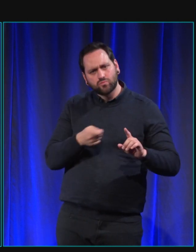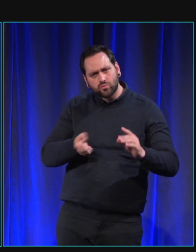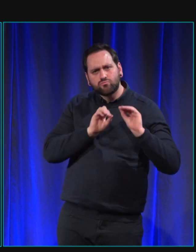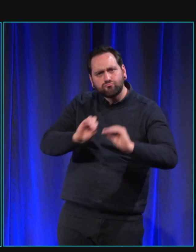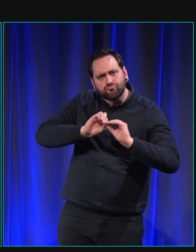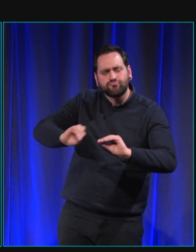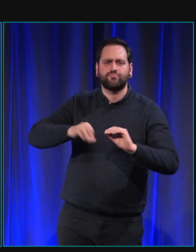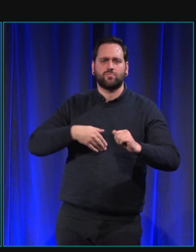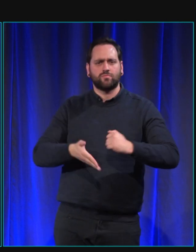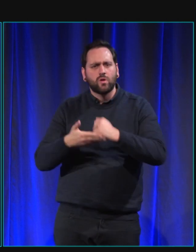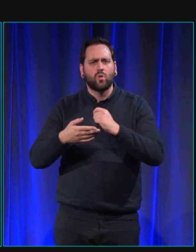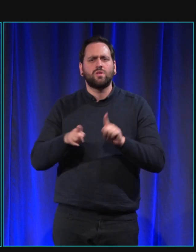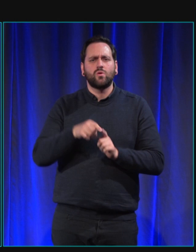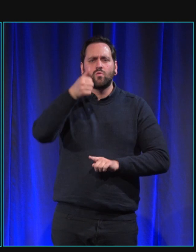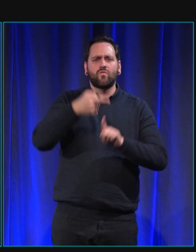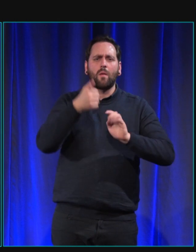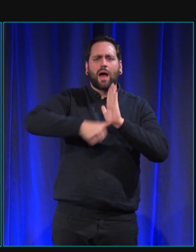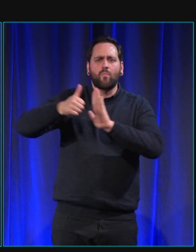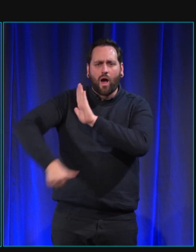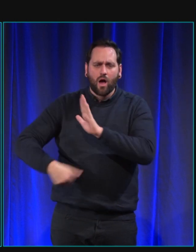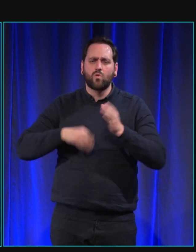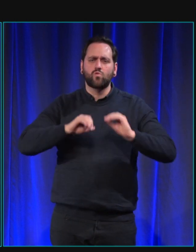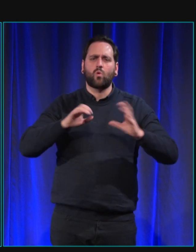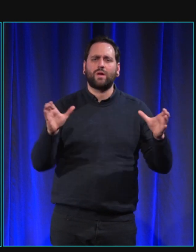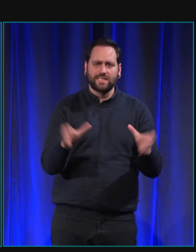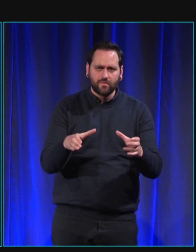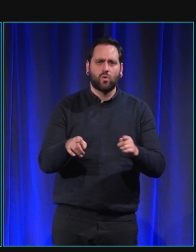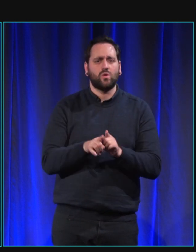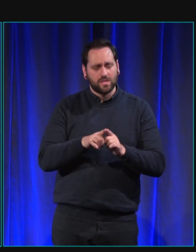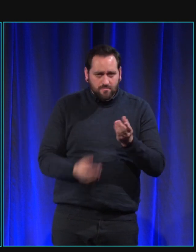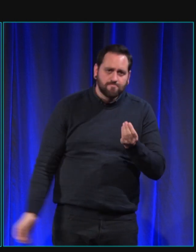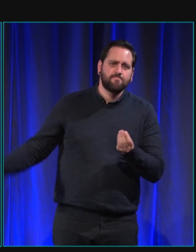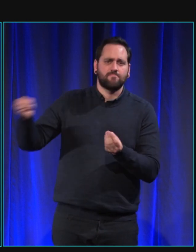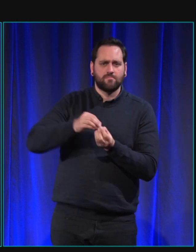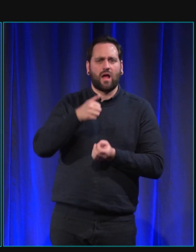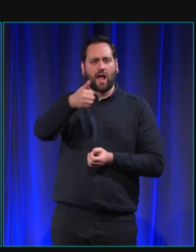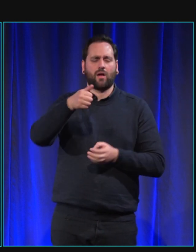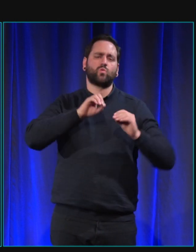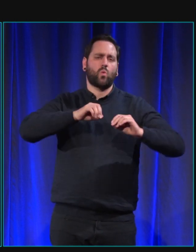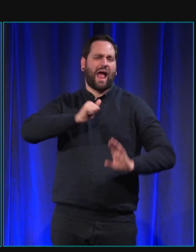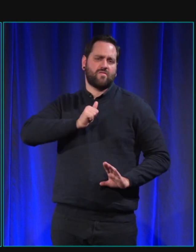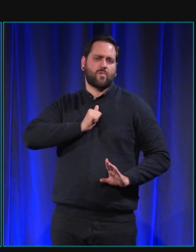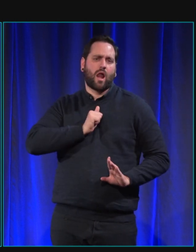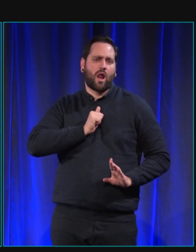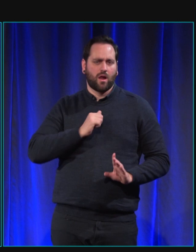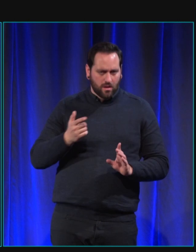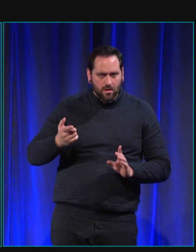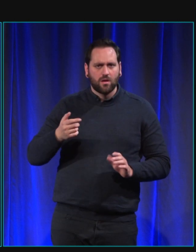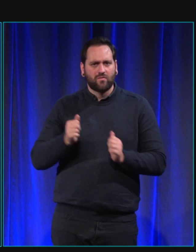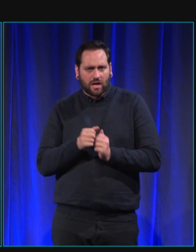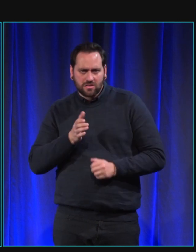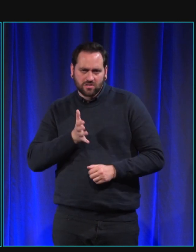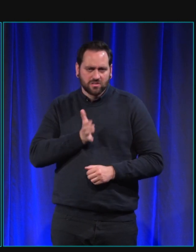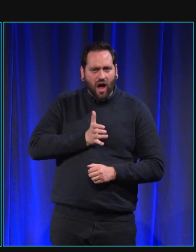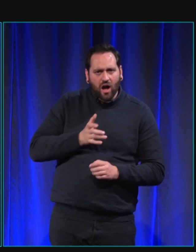fois par mois et aussi un cours individuel aussi une fois par mois en plus pour voir dans leur dans leur environnement